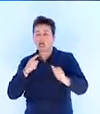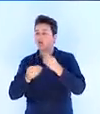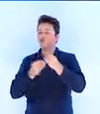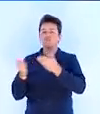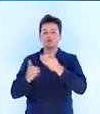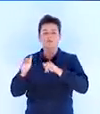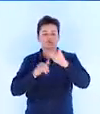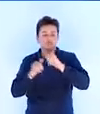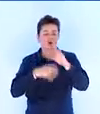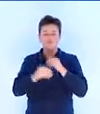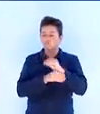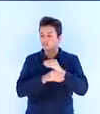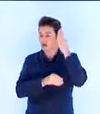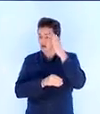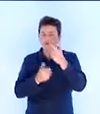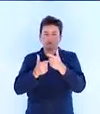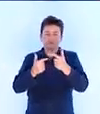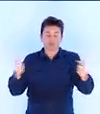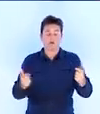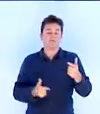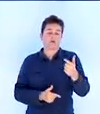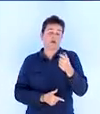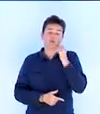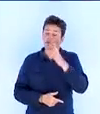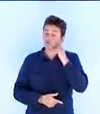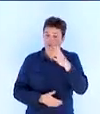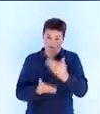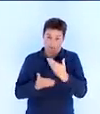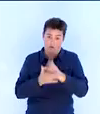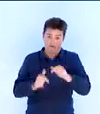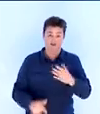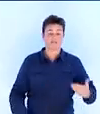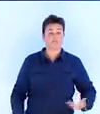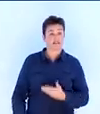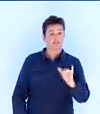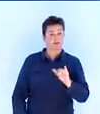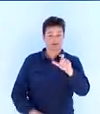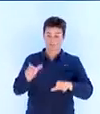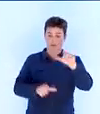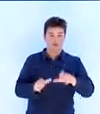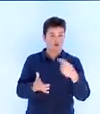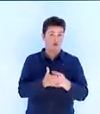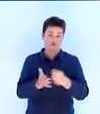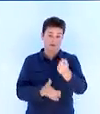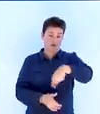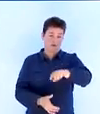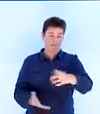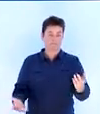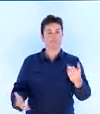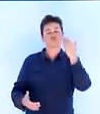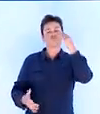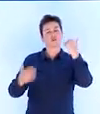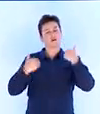téléphonie, le fret aérien, la nourriture pour chien et chat, chaque jour amène son lot de révélations, les victimes sont toujours les consommateurs.